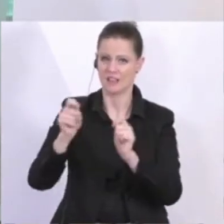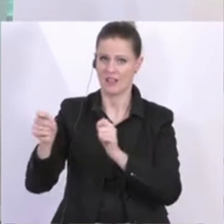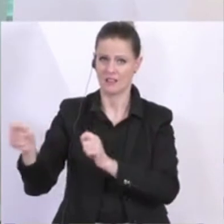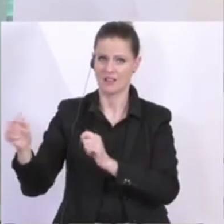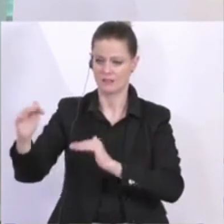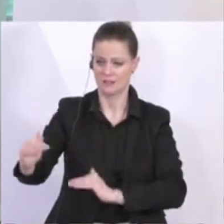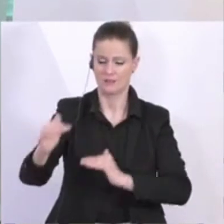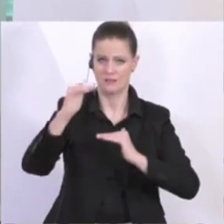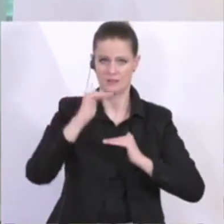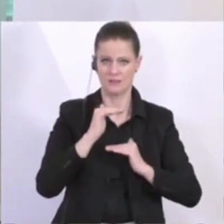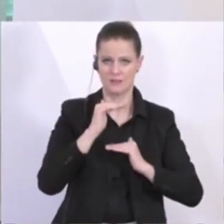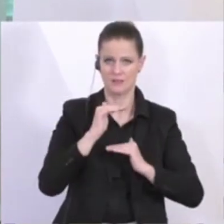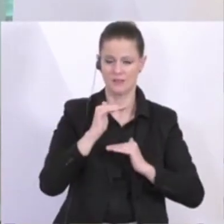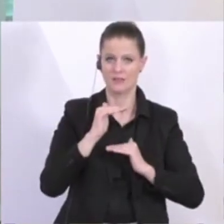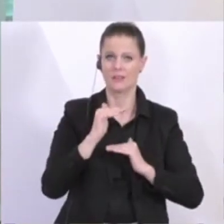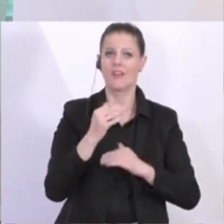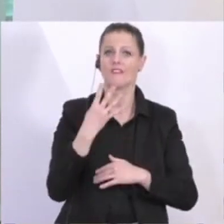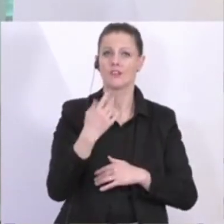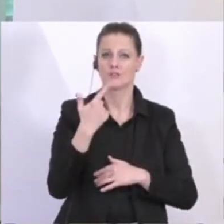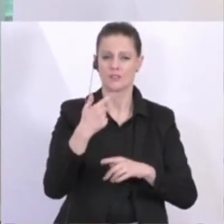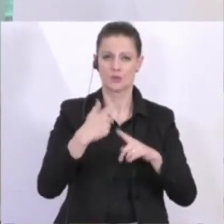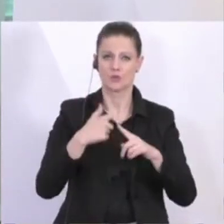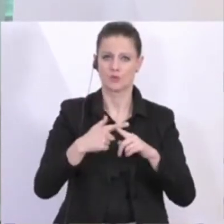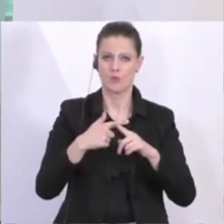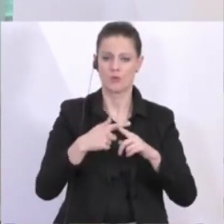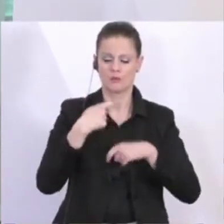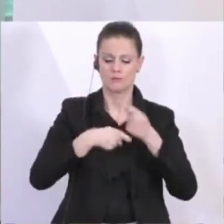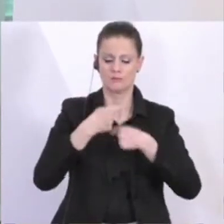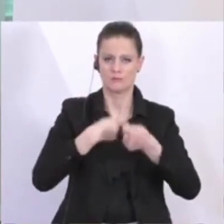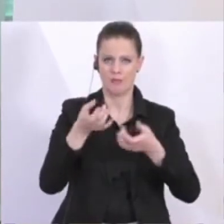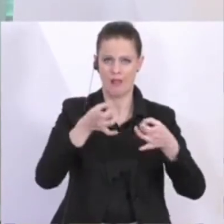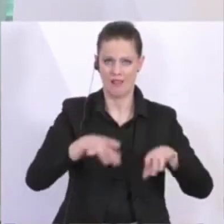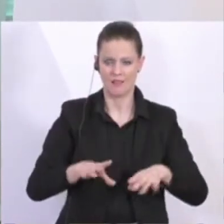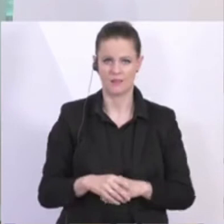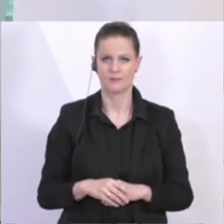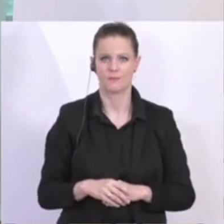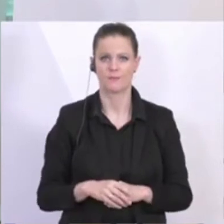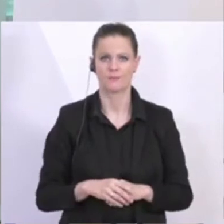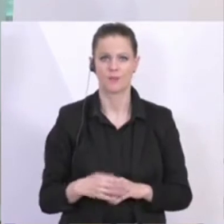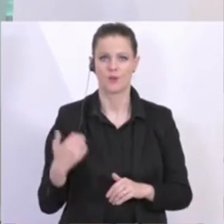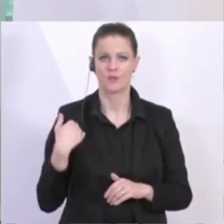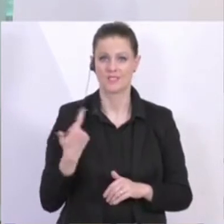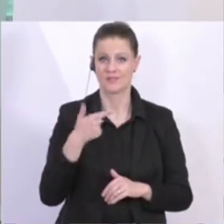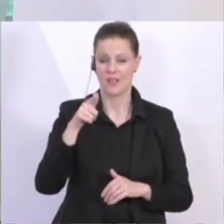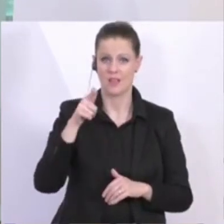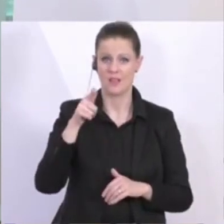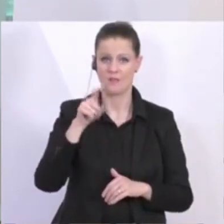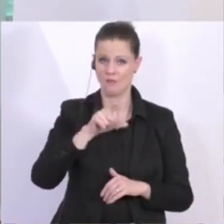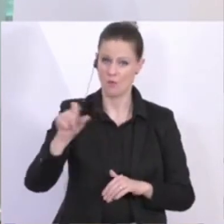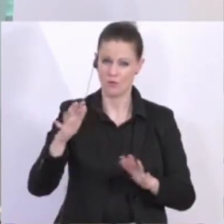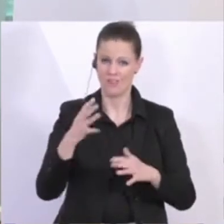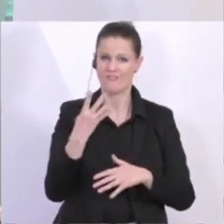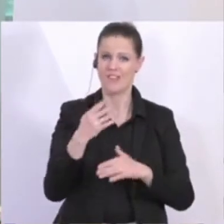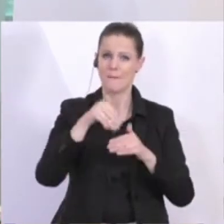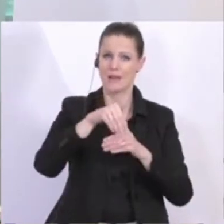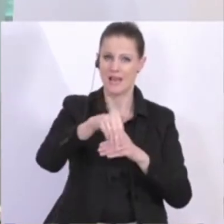innerhalb von 24 Stunden erledigt wird. Wir haben vor nicht einmal zwei Wochen einen 4 Milliarden Euro Soforthilfefonds